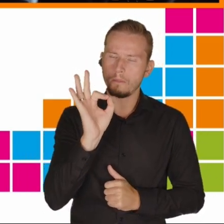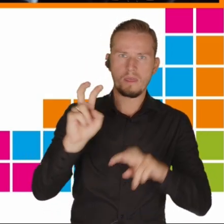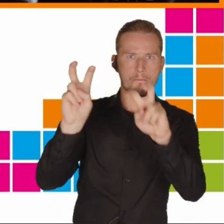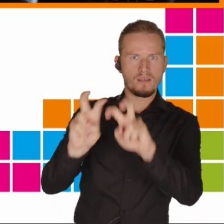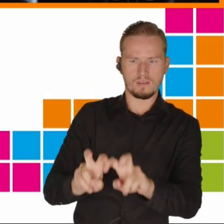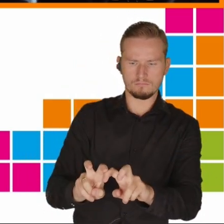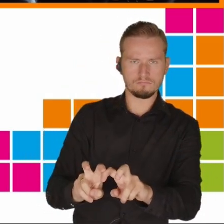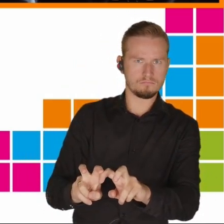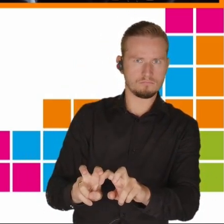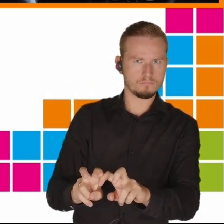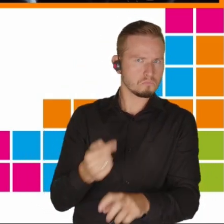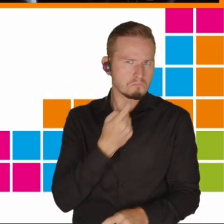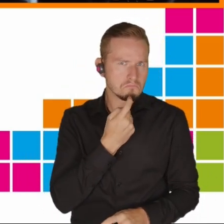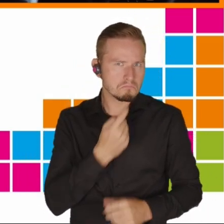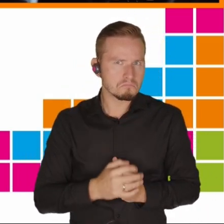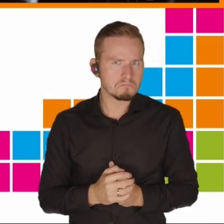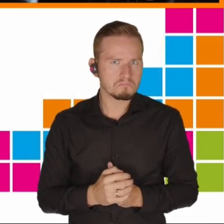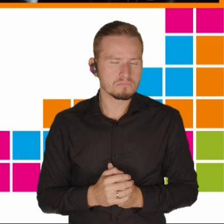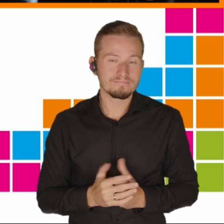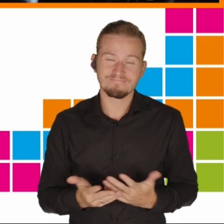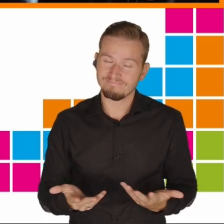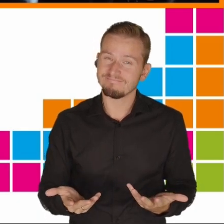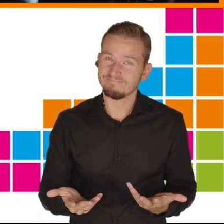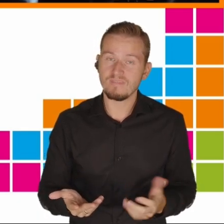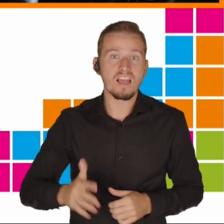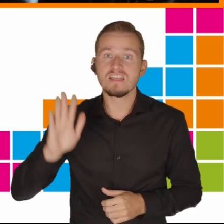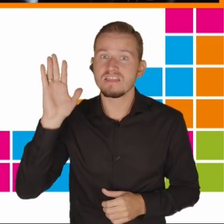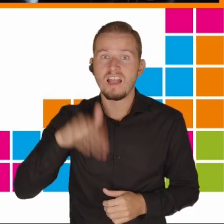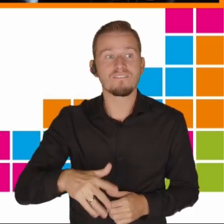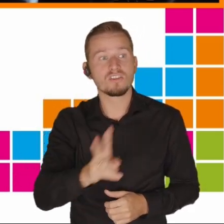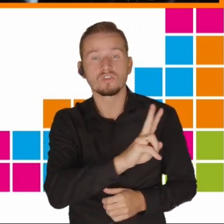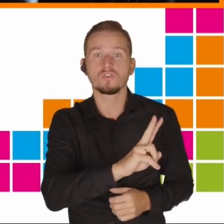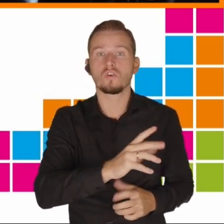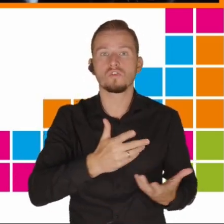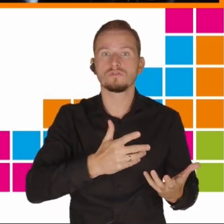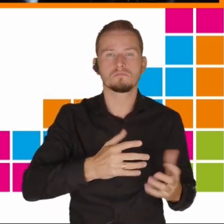Bardzo trudno jest to określić, nawet jak ma się doktorat z ekonomii.